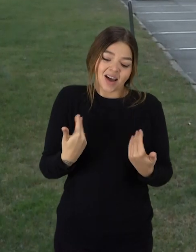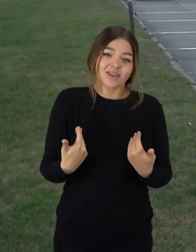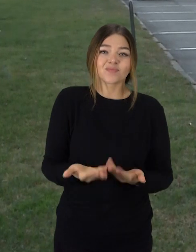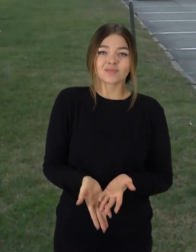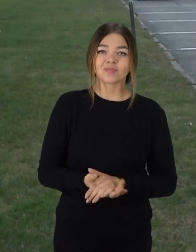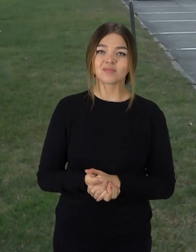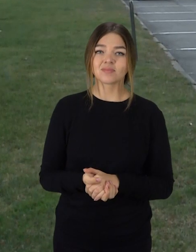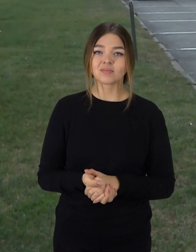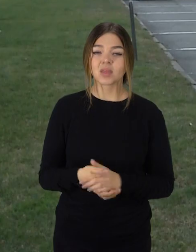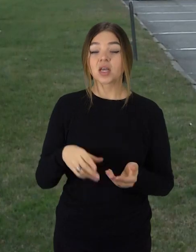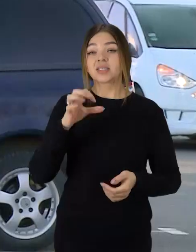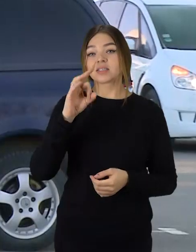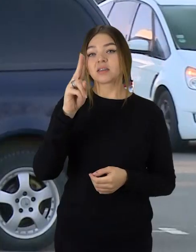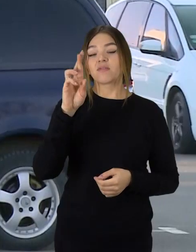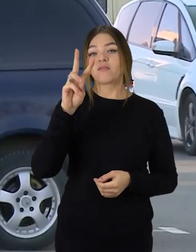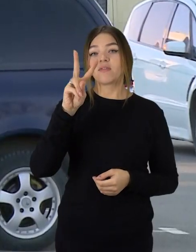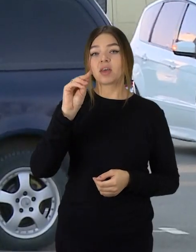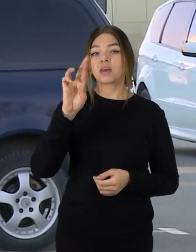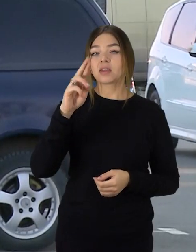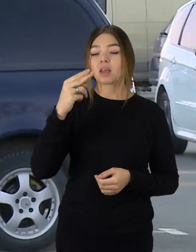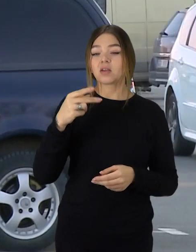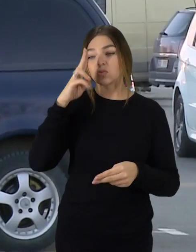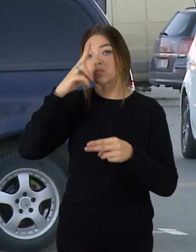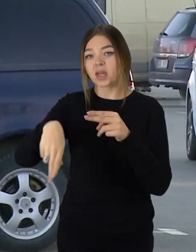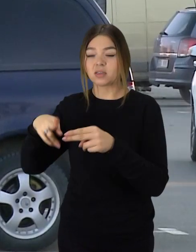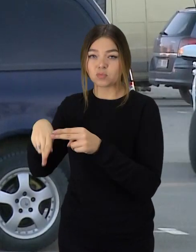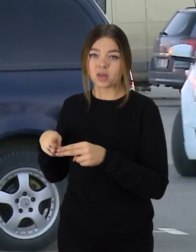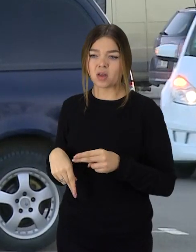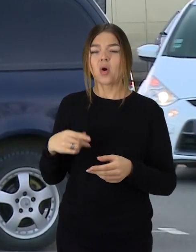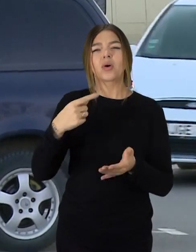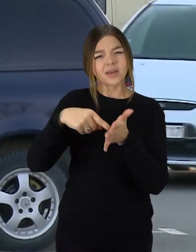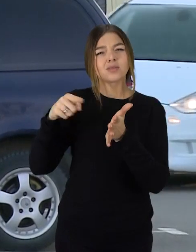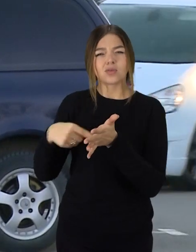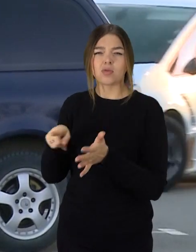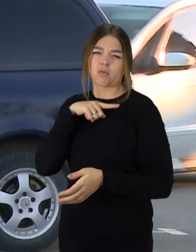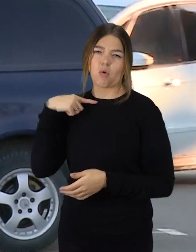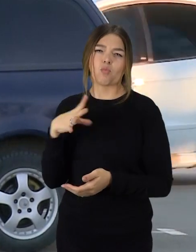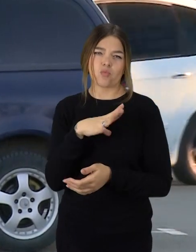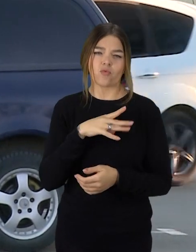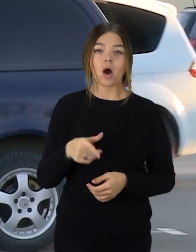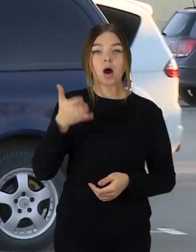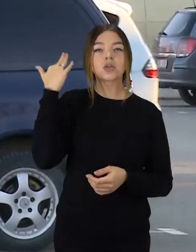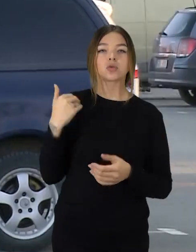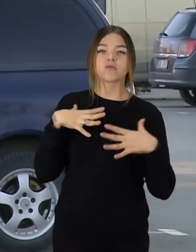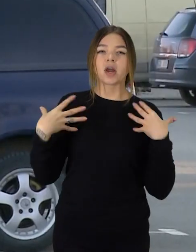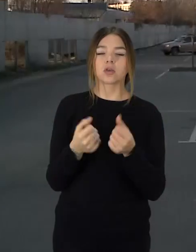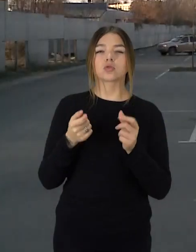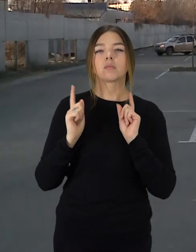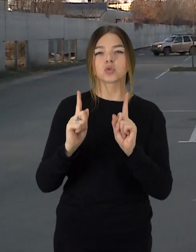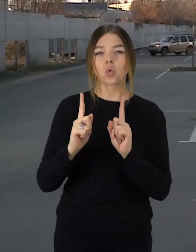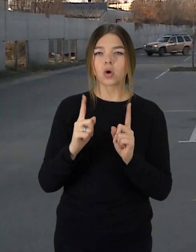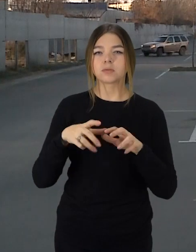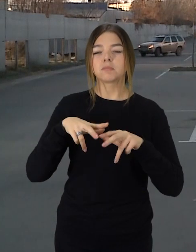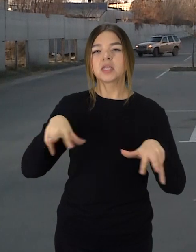Sprendimus prieimusi kadencija baigianti Saulio Skvernelio vyriausybė dėl pandemijos valdymų buvo kritikuota nekarta. Kiek anksčiau sveikantos apsaugos